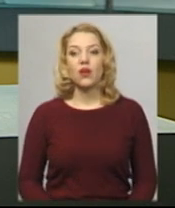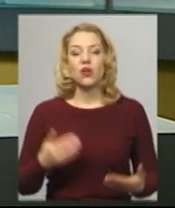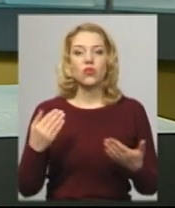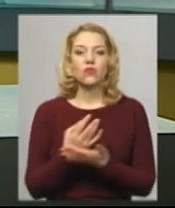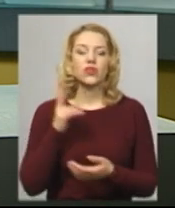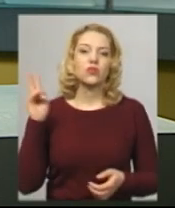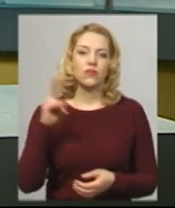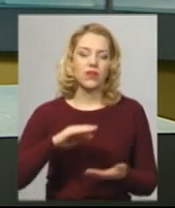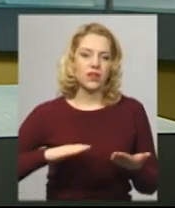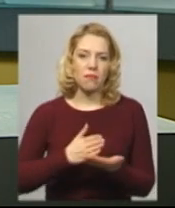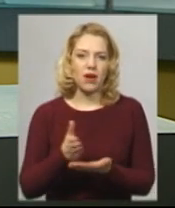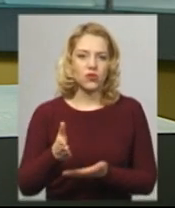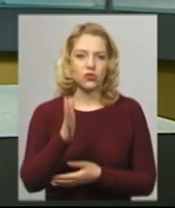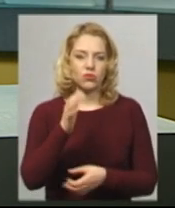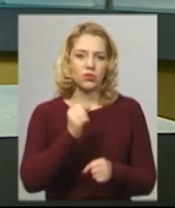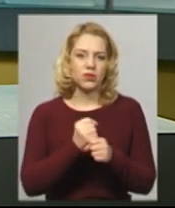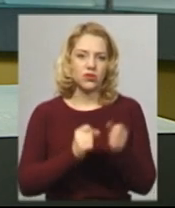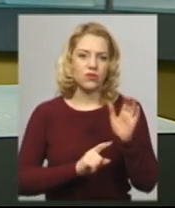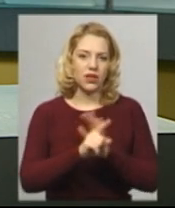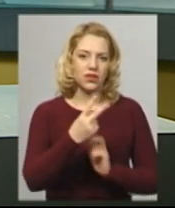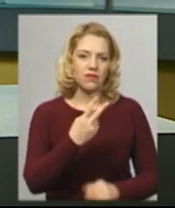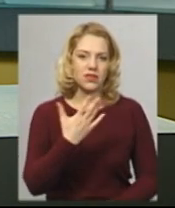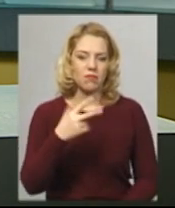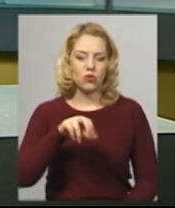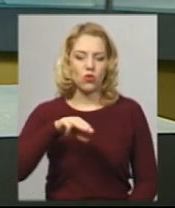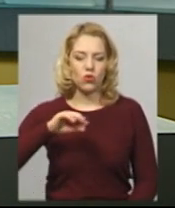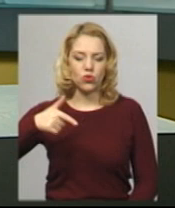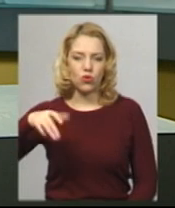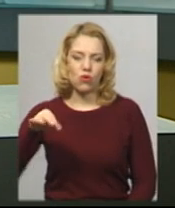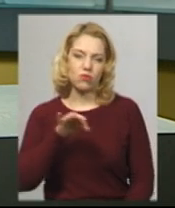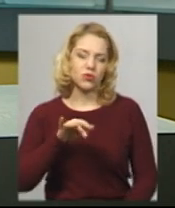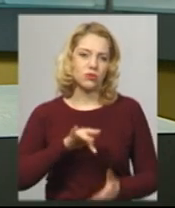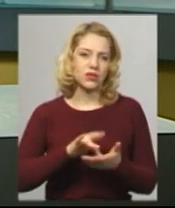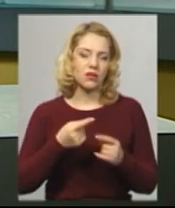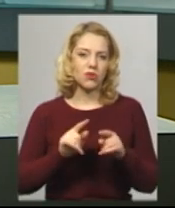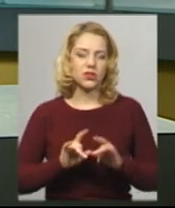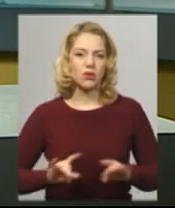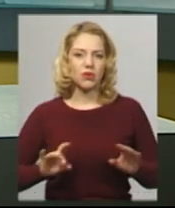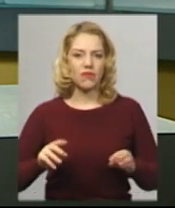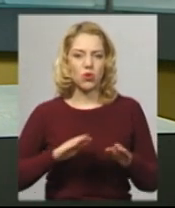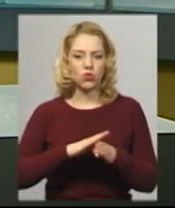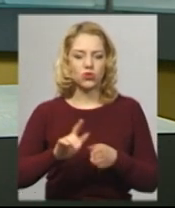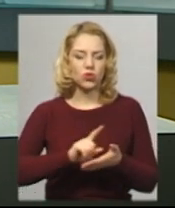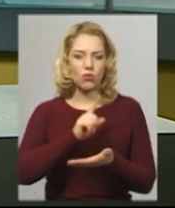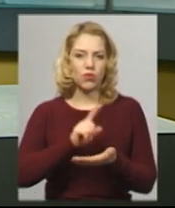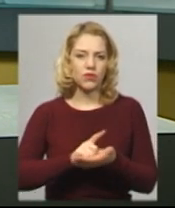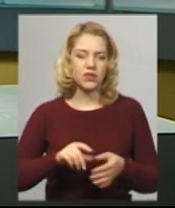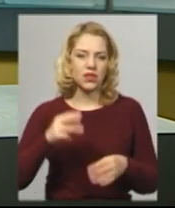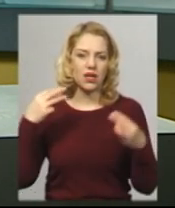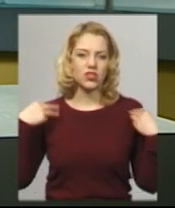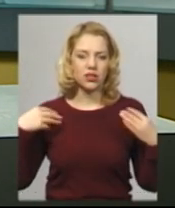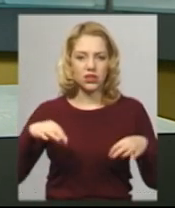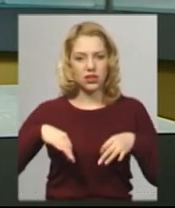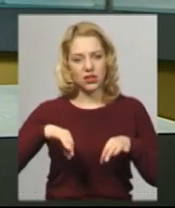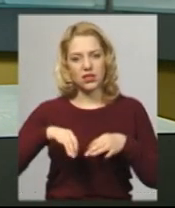тролейбусний маршрут запрацює з 25 лютого в обласному центрі. Про це повідомив виконуючий обов'язки начальника управління транспорту та зв